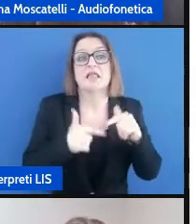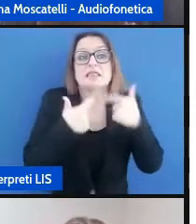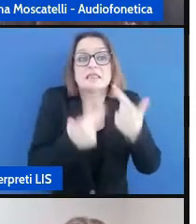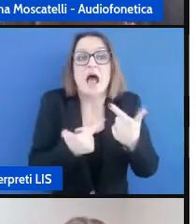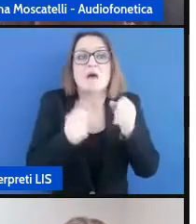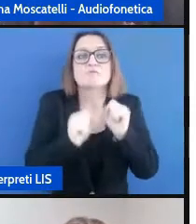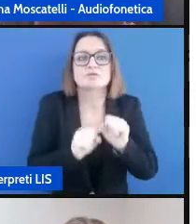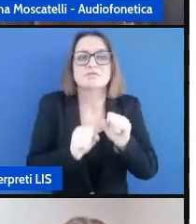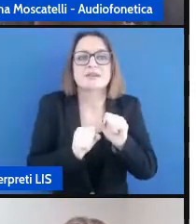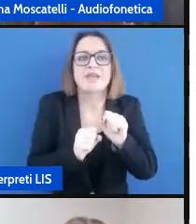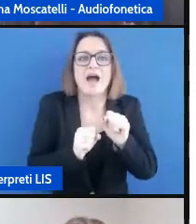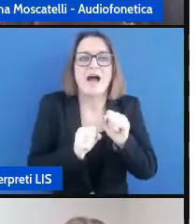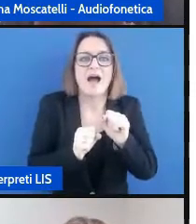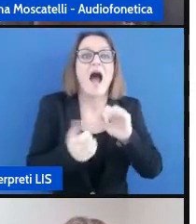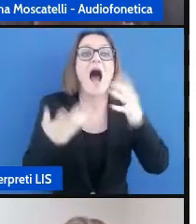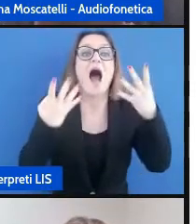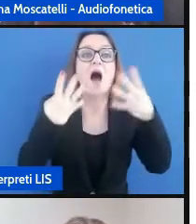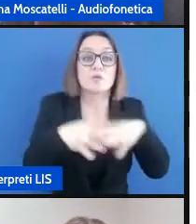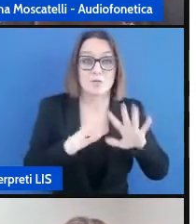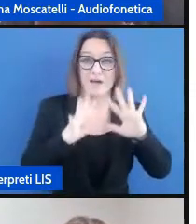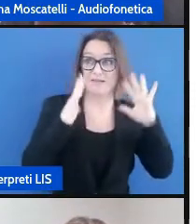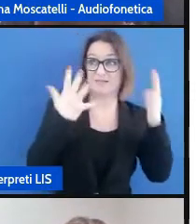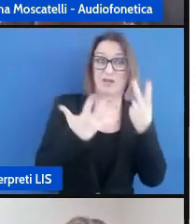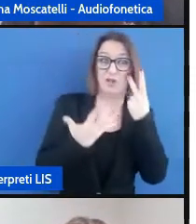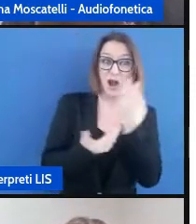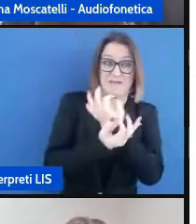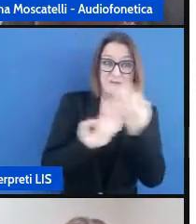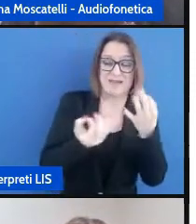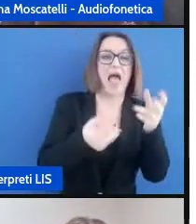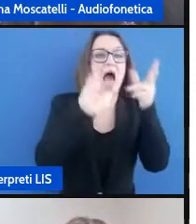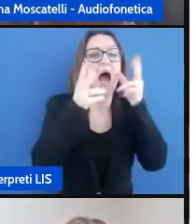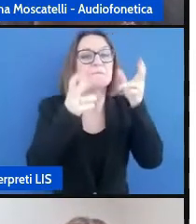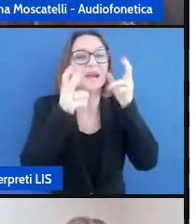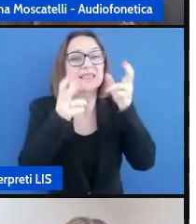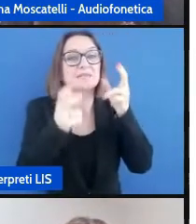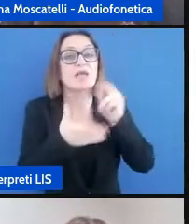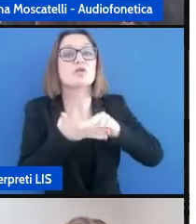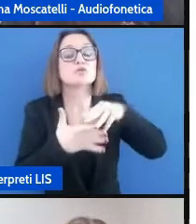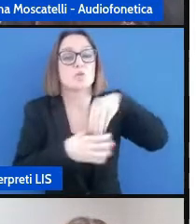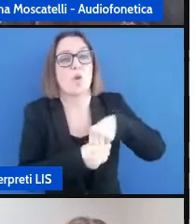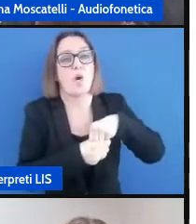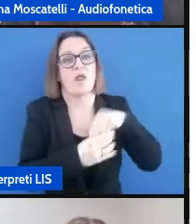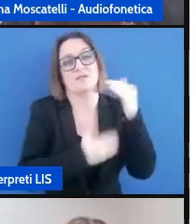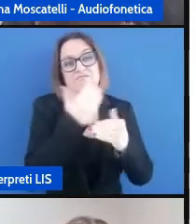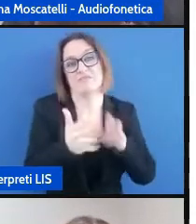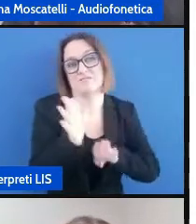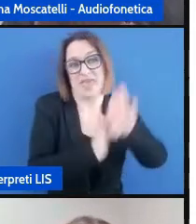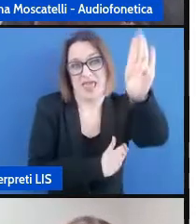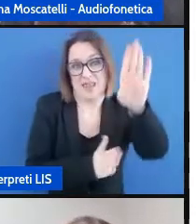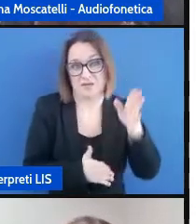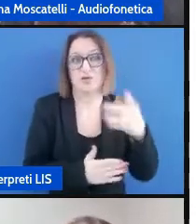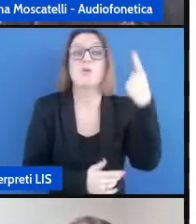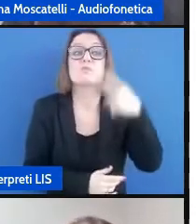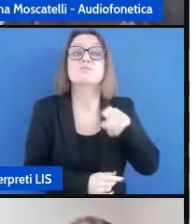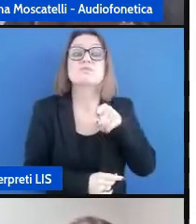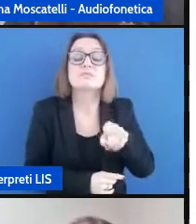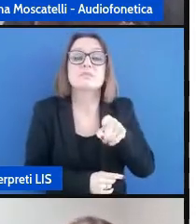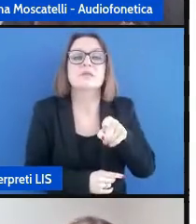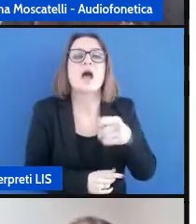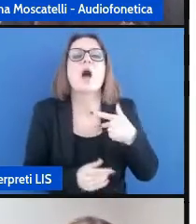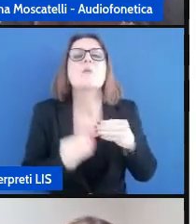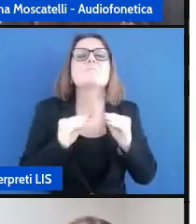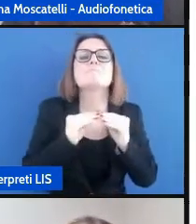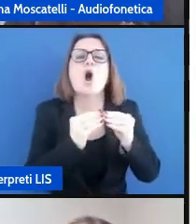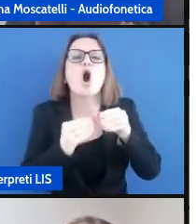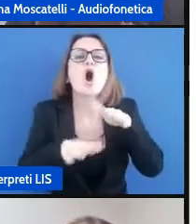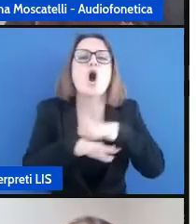'apprendimento tipicamente scolastico e individuare quindi la modalità migliore per l